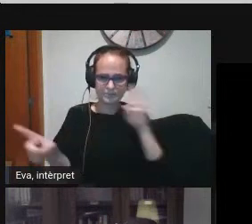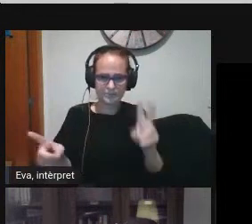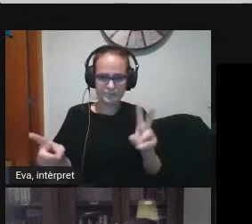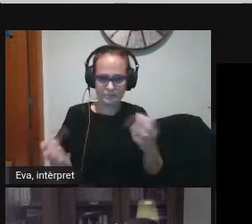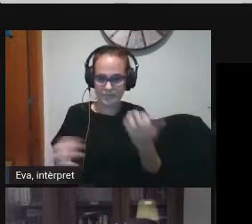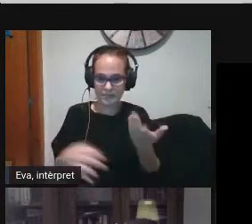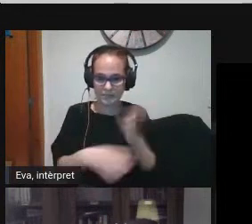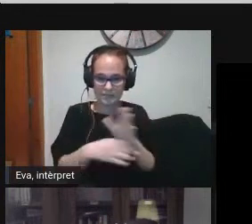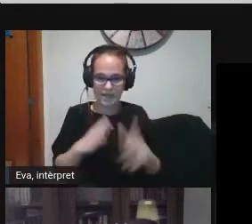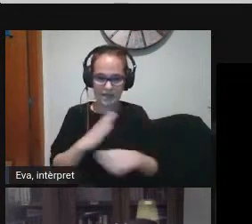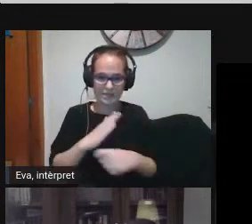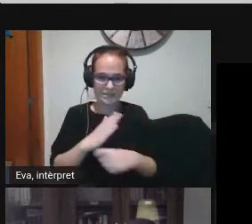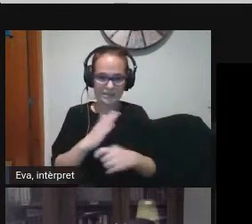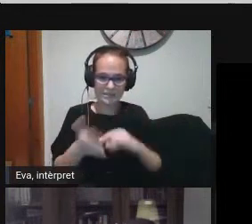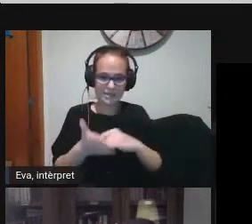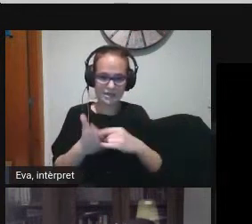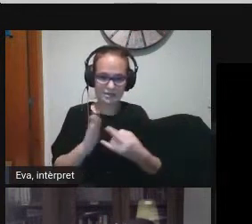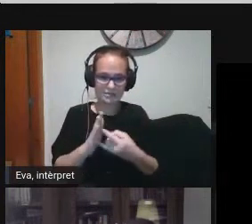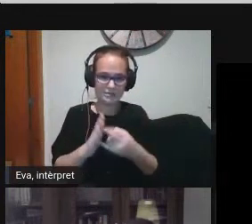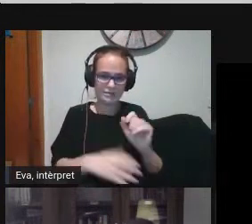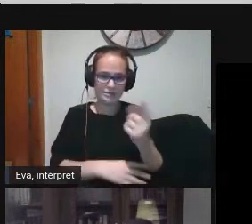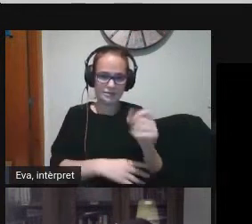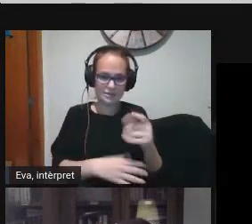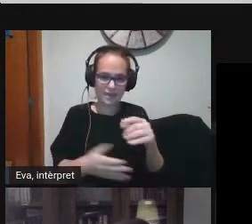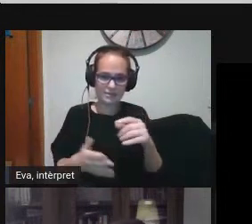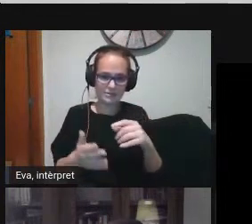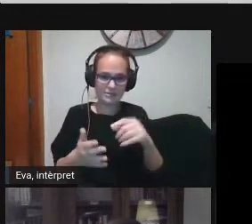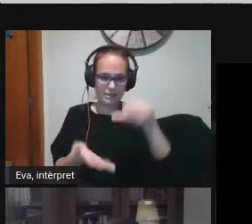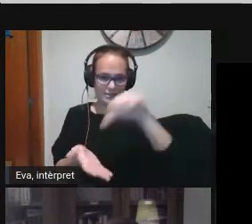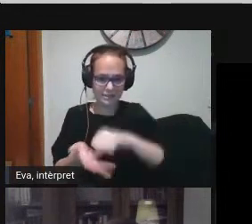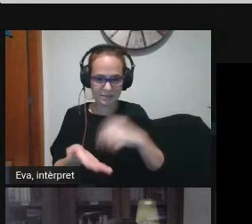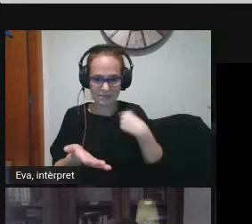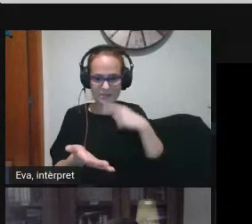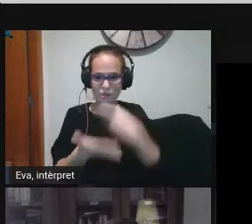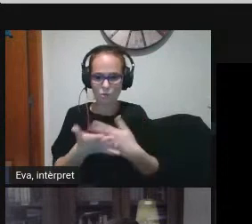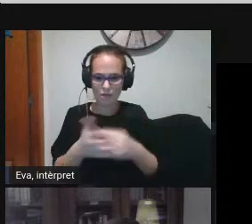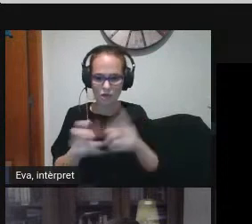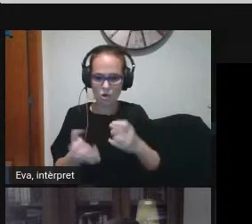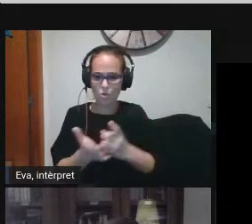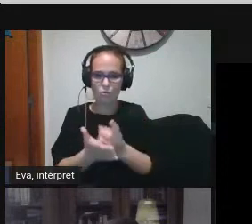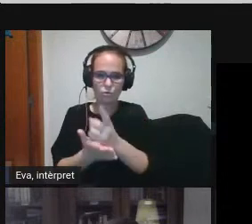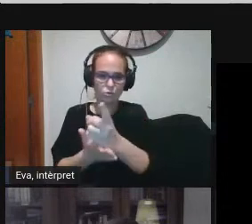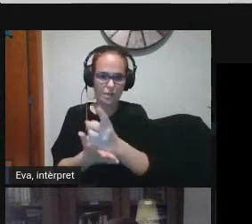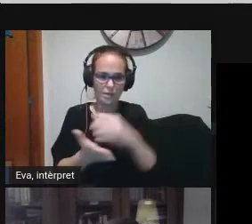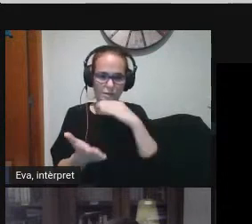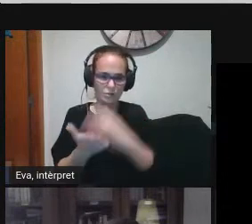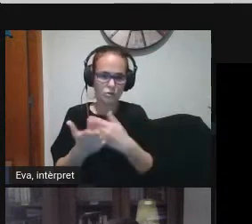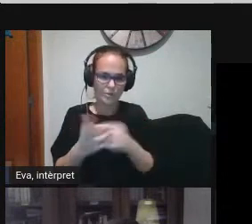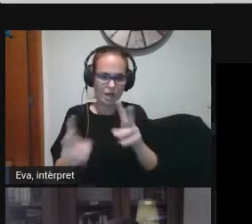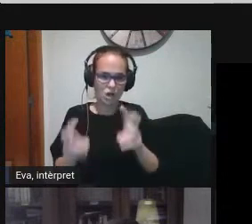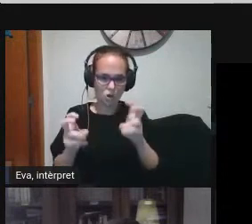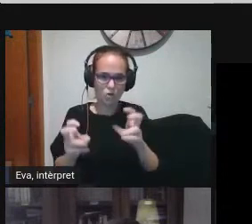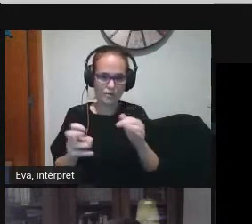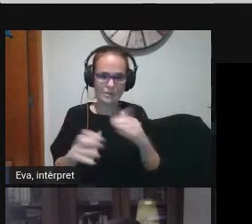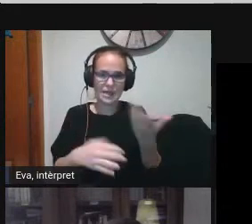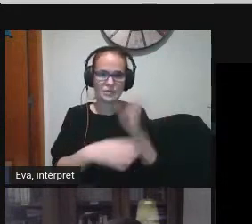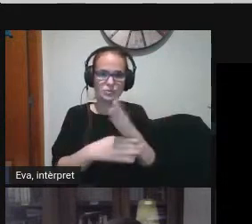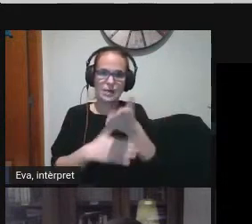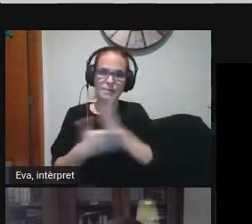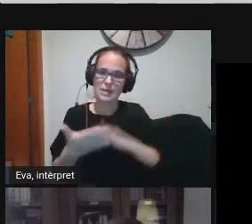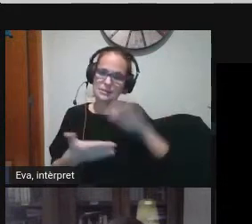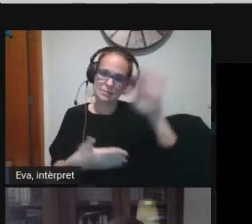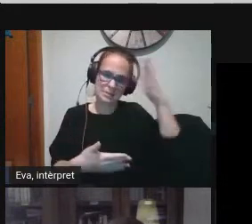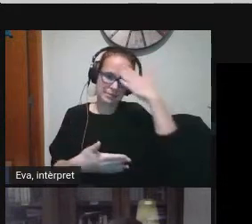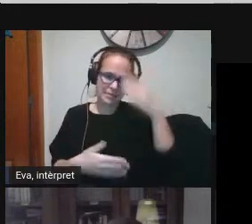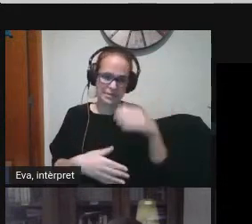'estratègia digital de centre aquest nou document aquest nou full de ruta exposar les parts principals d